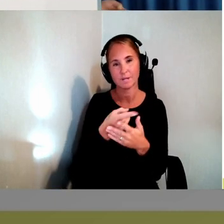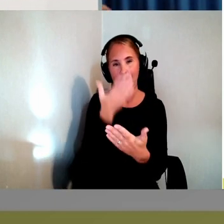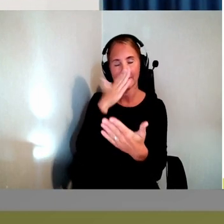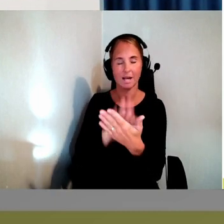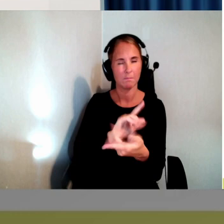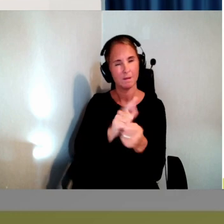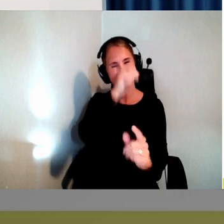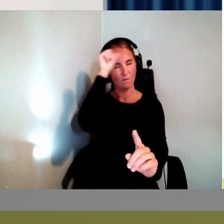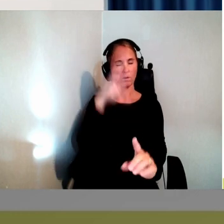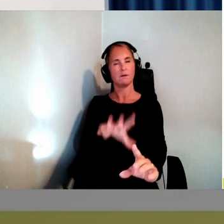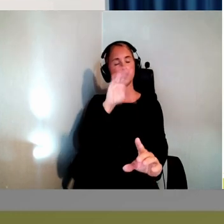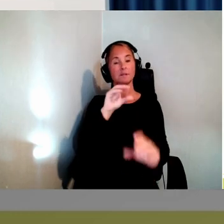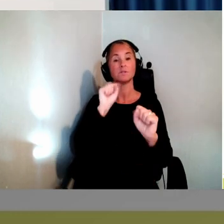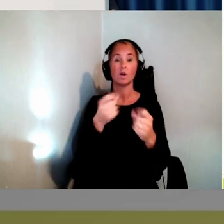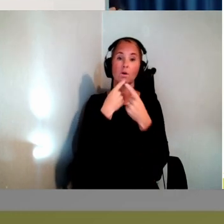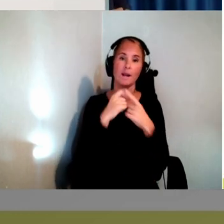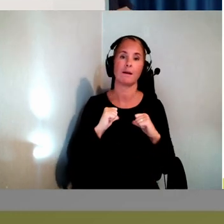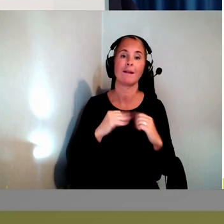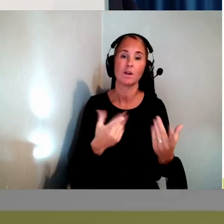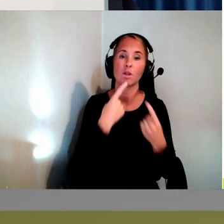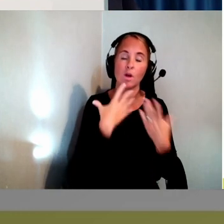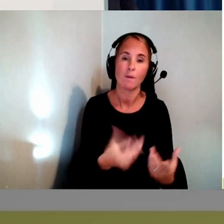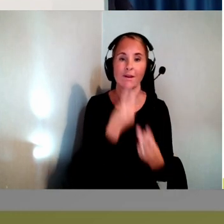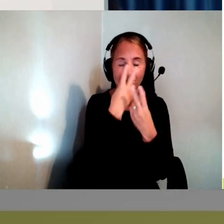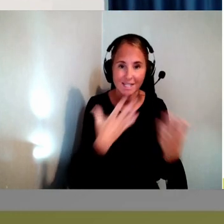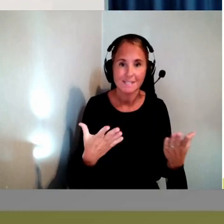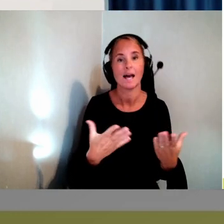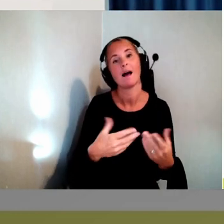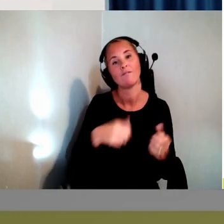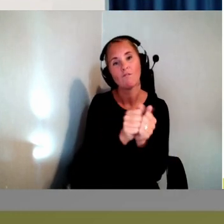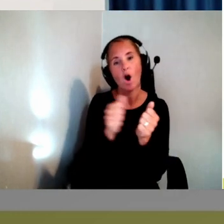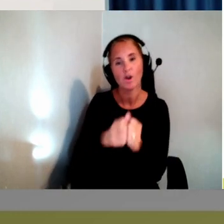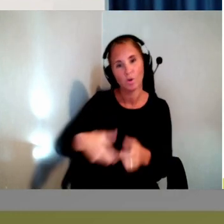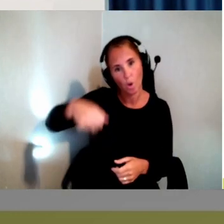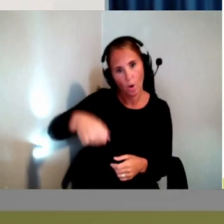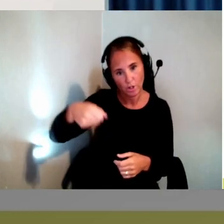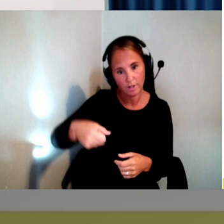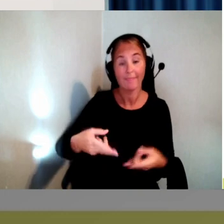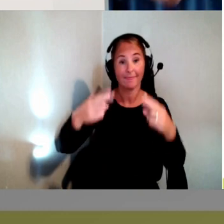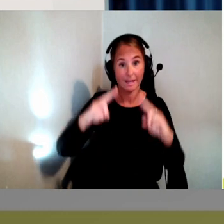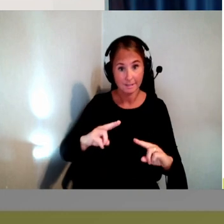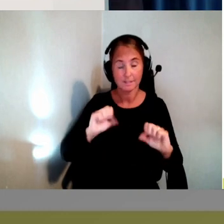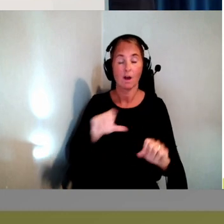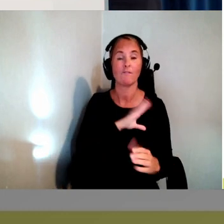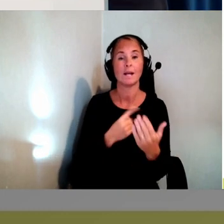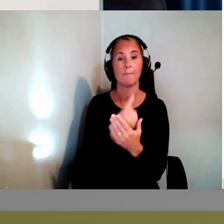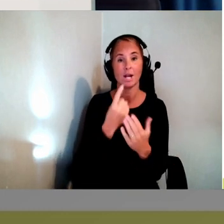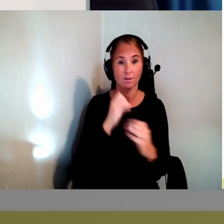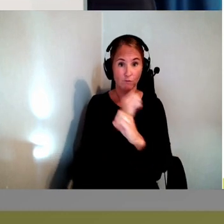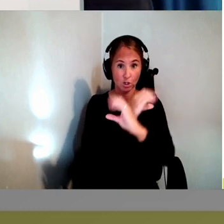klart säga visa varukorg eller någonting sånt. Nästa kriterium. Det ska gå att förstora. Här har vi en